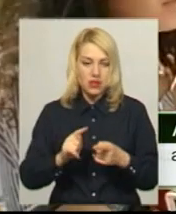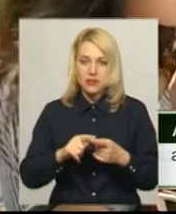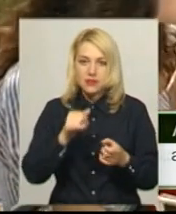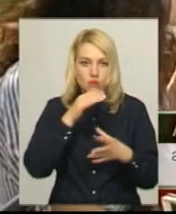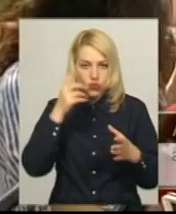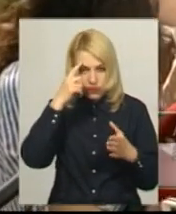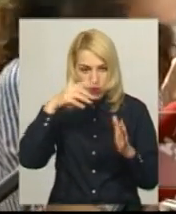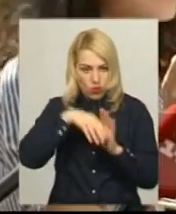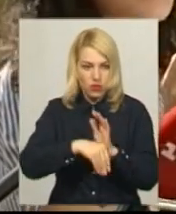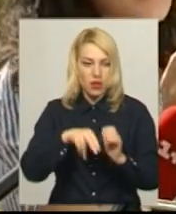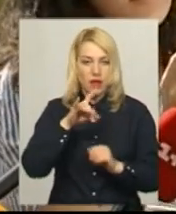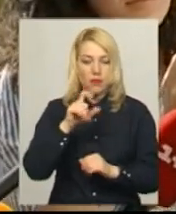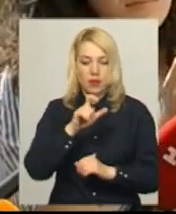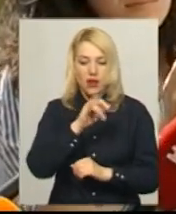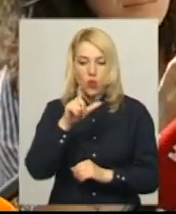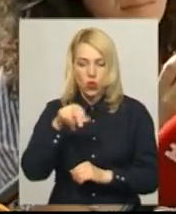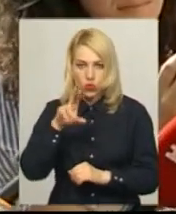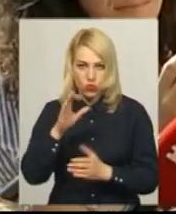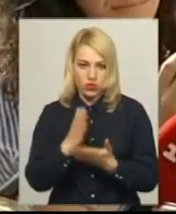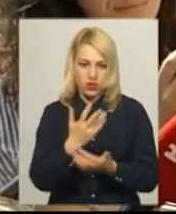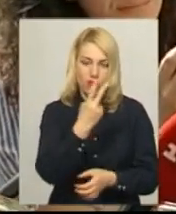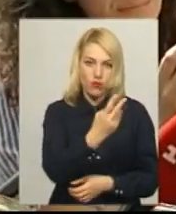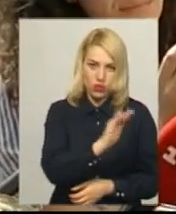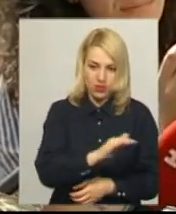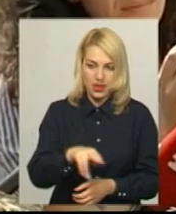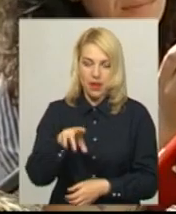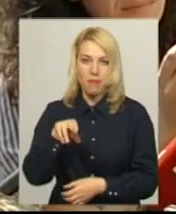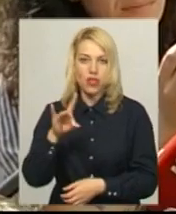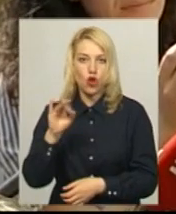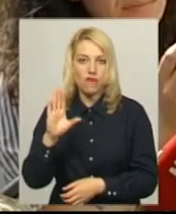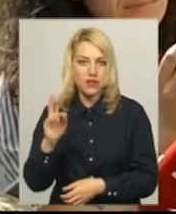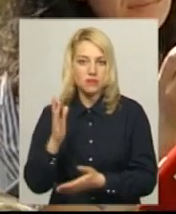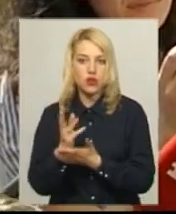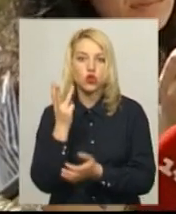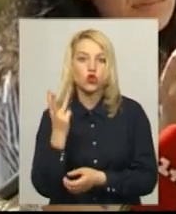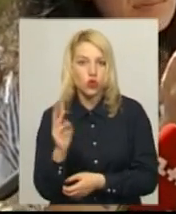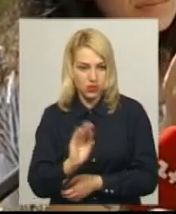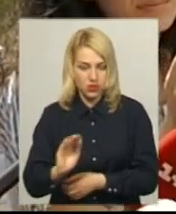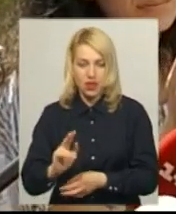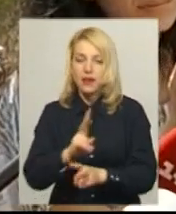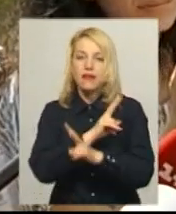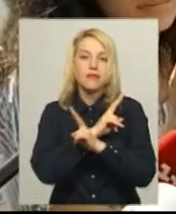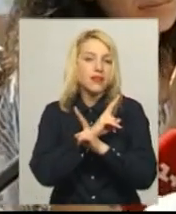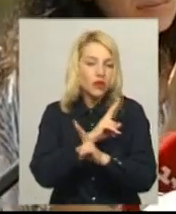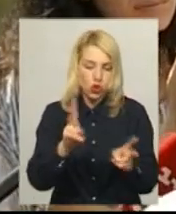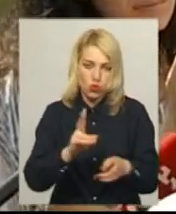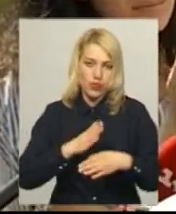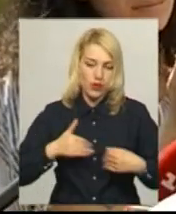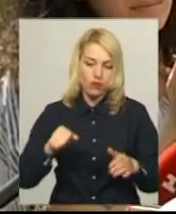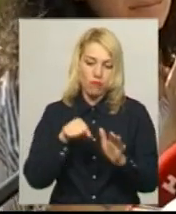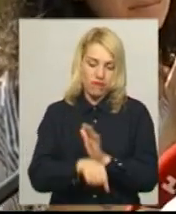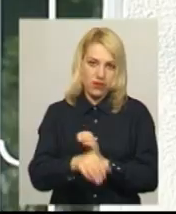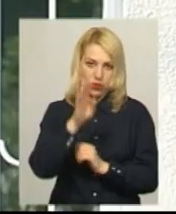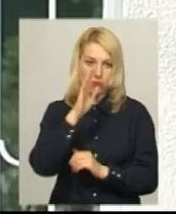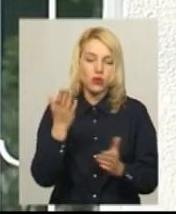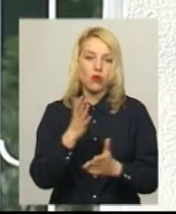голові. Приходько теж має двох дітей, Петровець має трьох дітей. Ніхто не хотів вбивати того хлопчика, якому було п